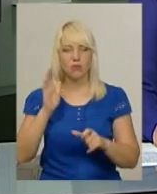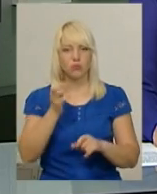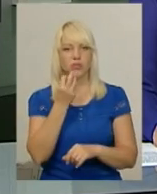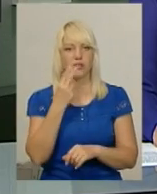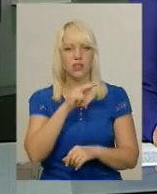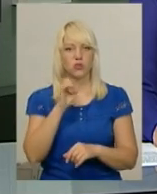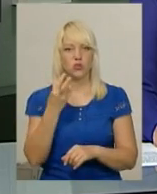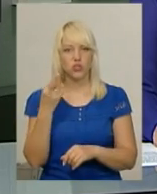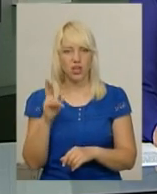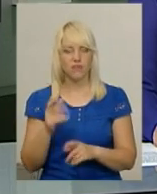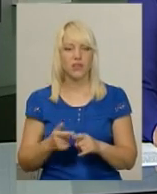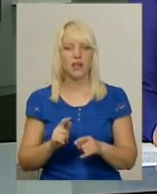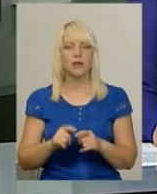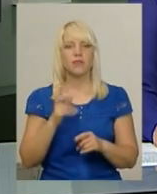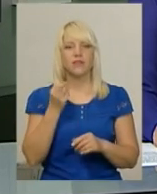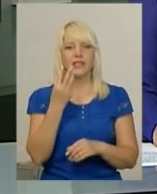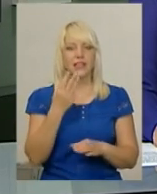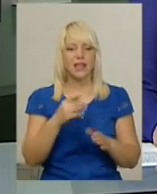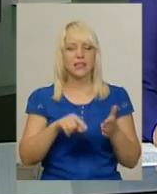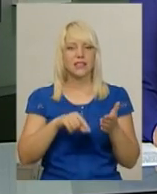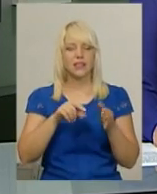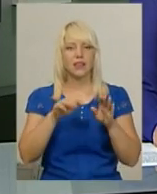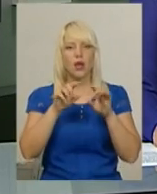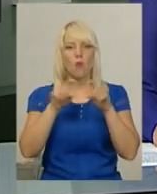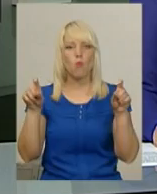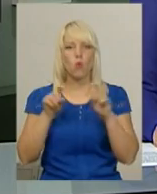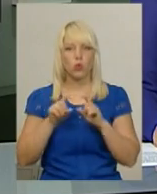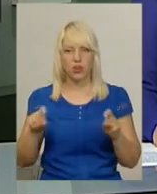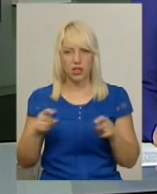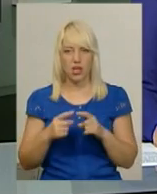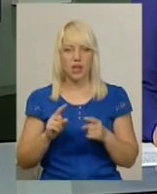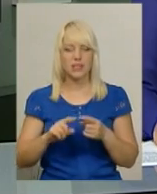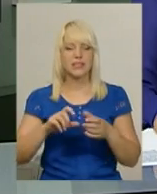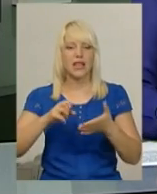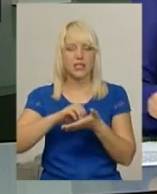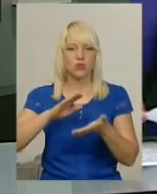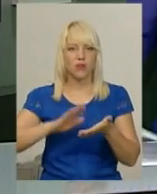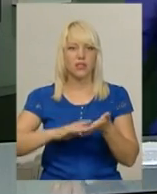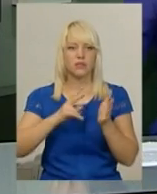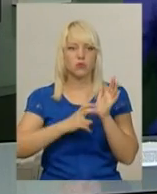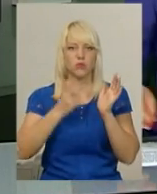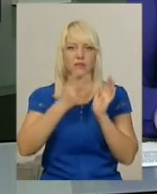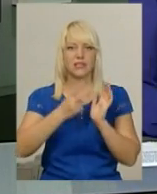складатимуть тести у трьох пунктах. На тестування з цього предмету зареєструвалися 822 учасники.